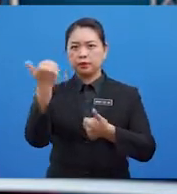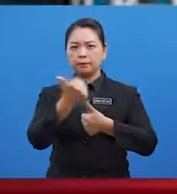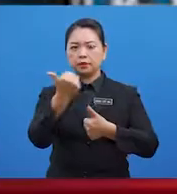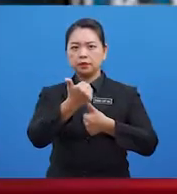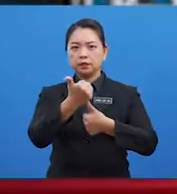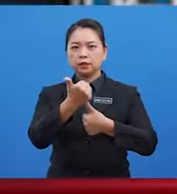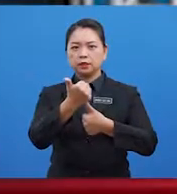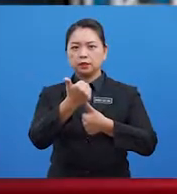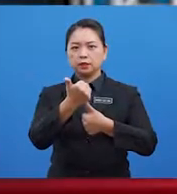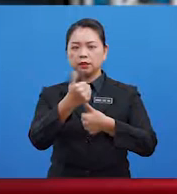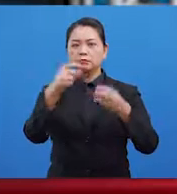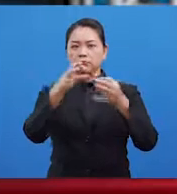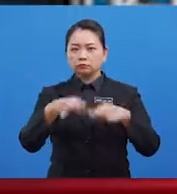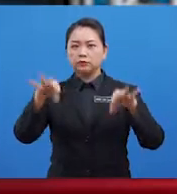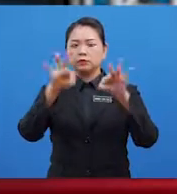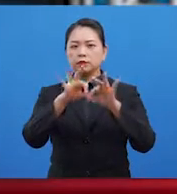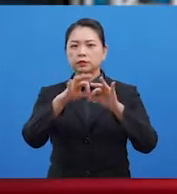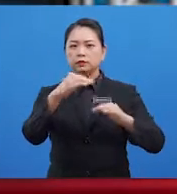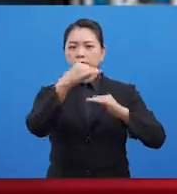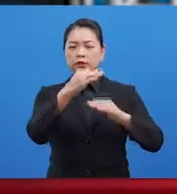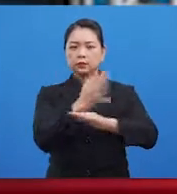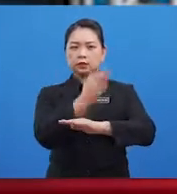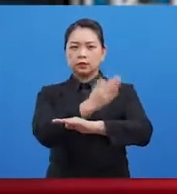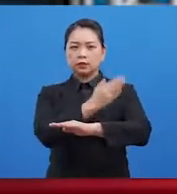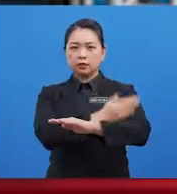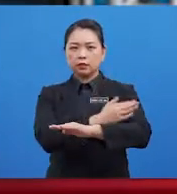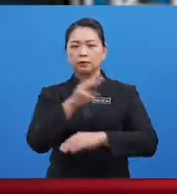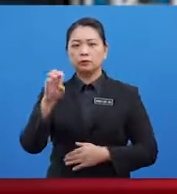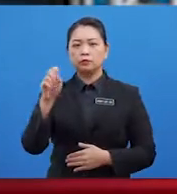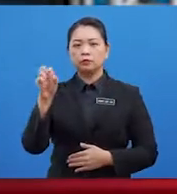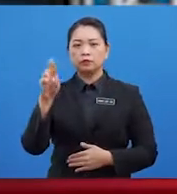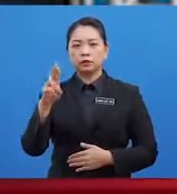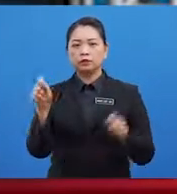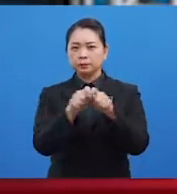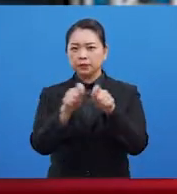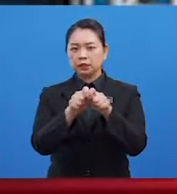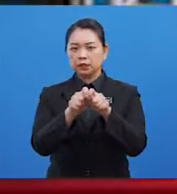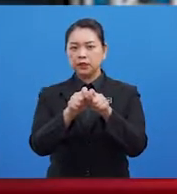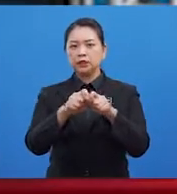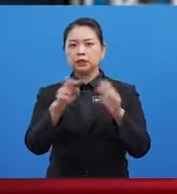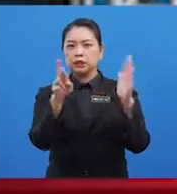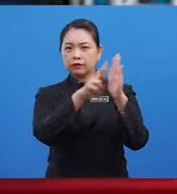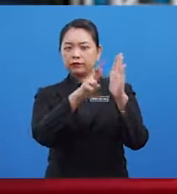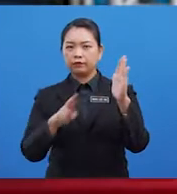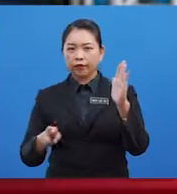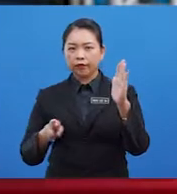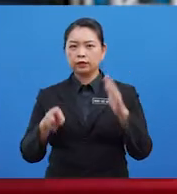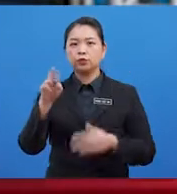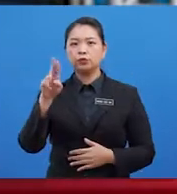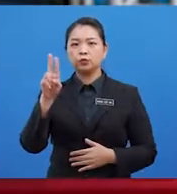Memerihalkan fasa perkembangan motor Seperti fasa reflex Fasa rudimentari